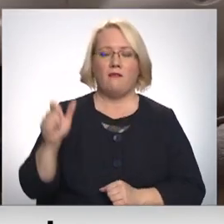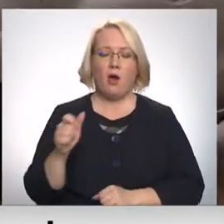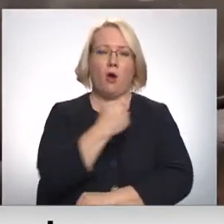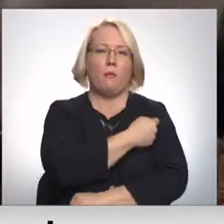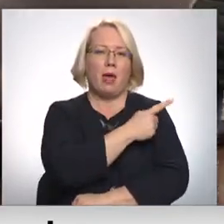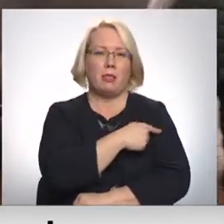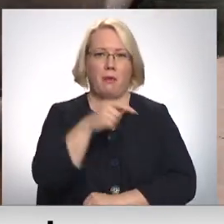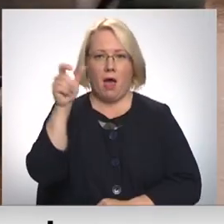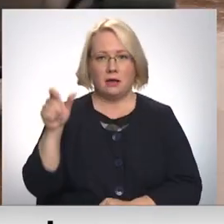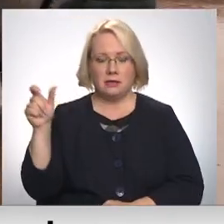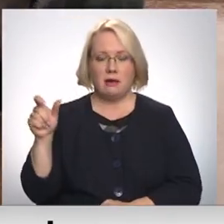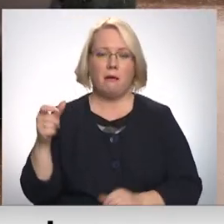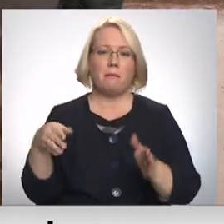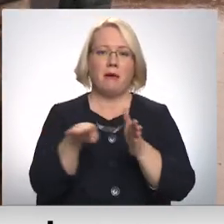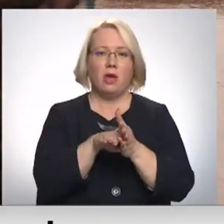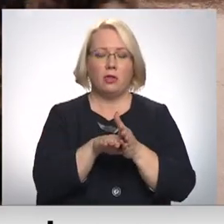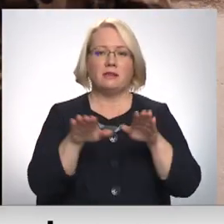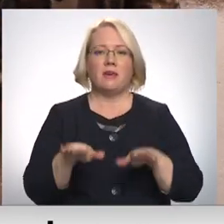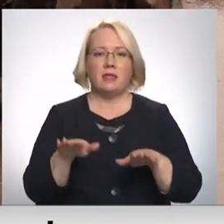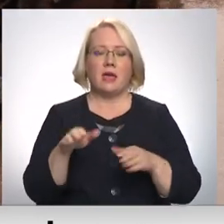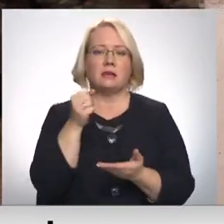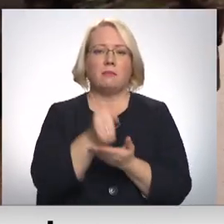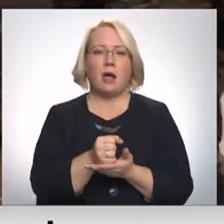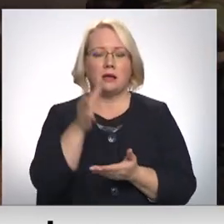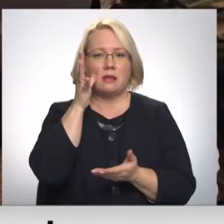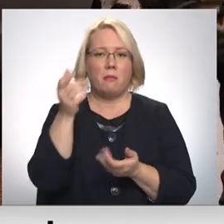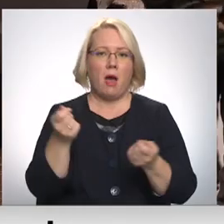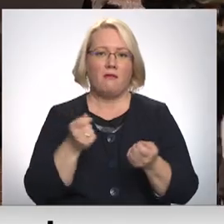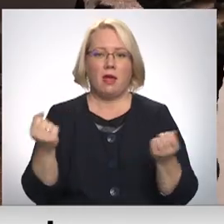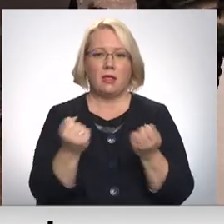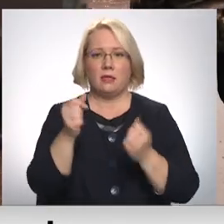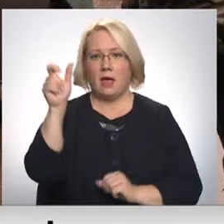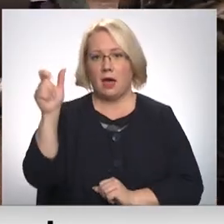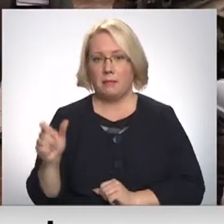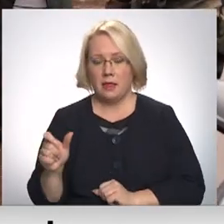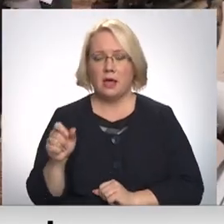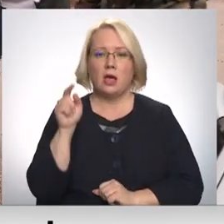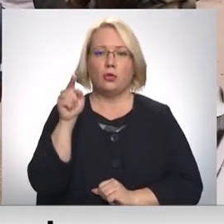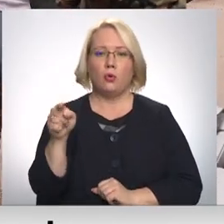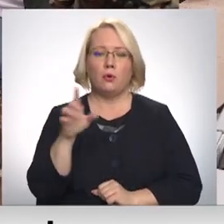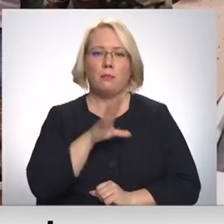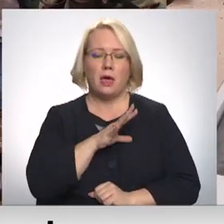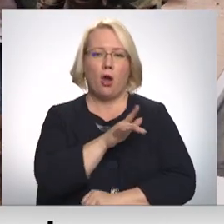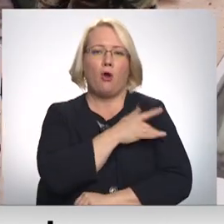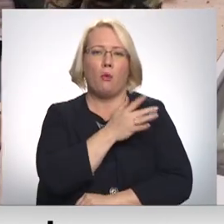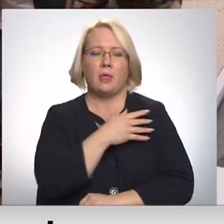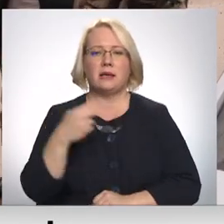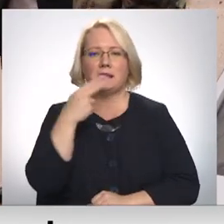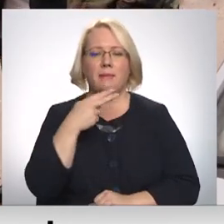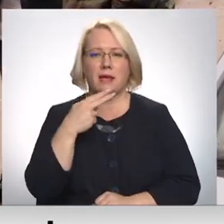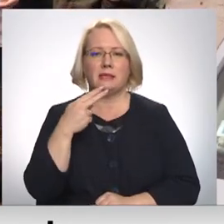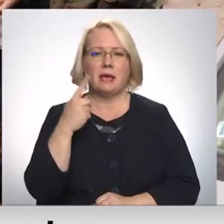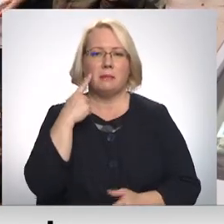Vieju un Tatienai, pievienojās vietējās pagasta pārvaldas darbinieks. Nagļos tas bija komunālās saimniecības pārsines